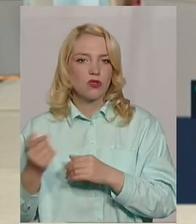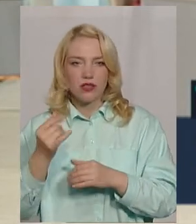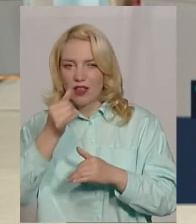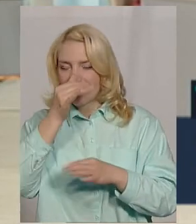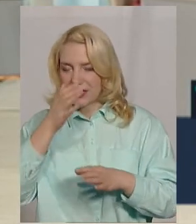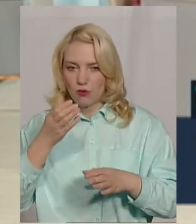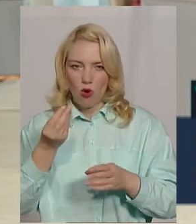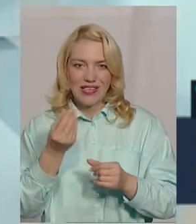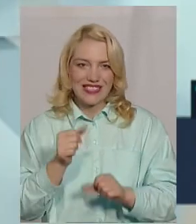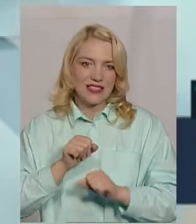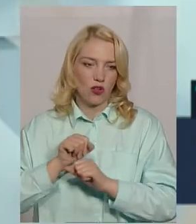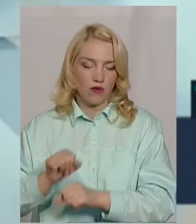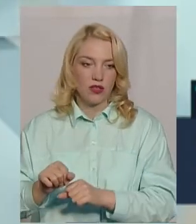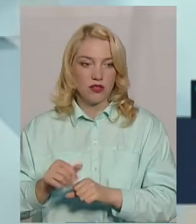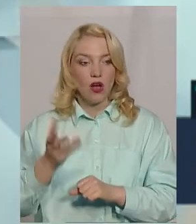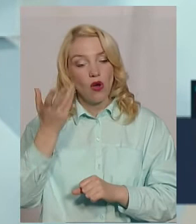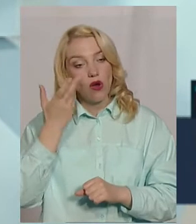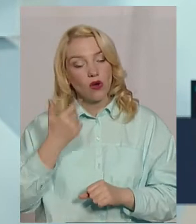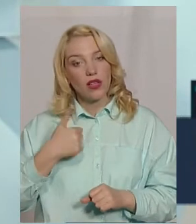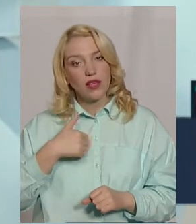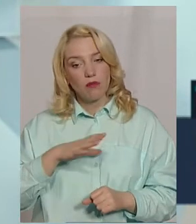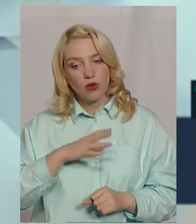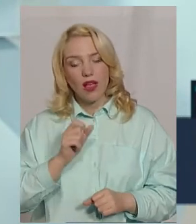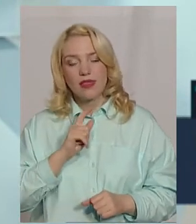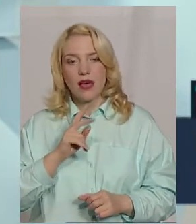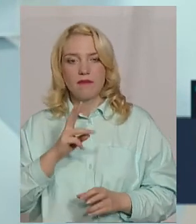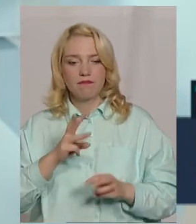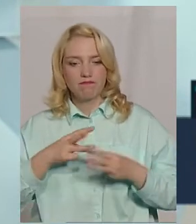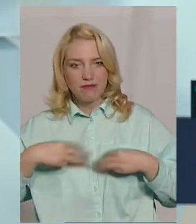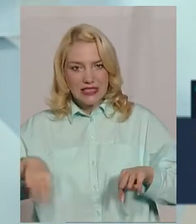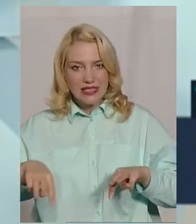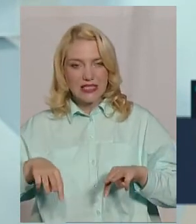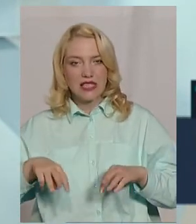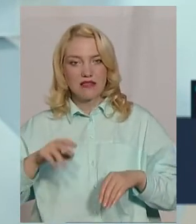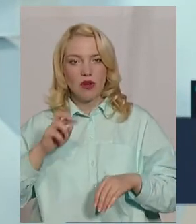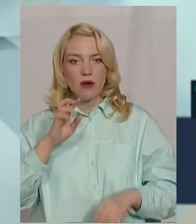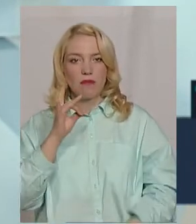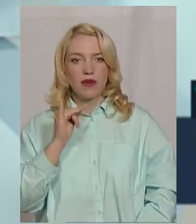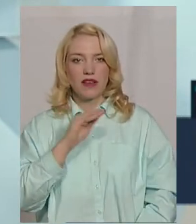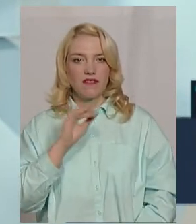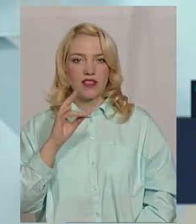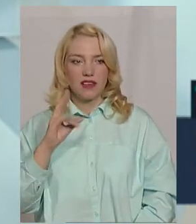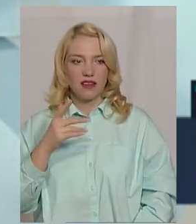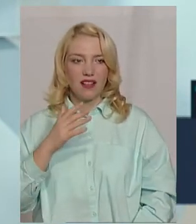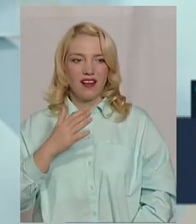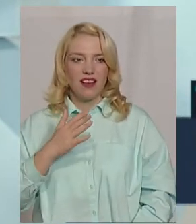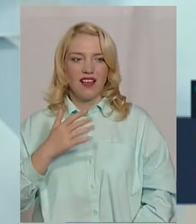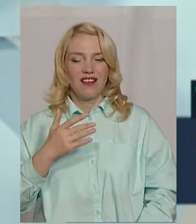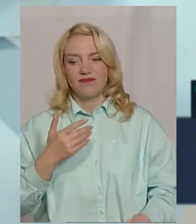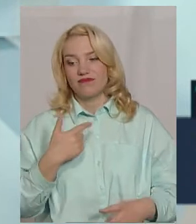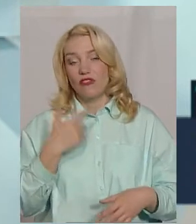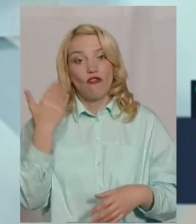все-таки в свій час я була на бріфінгу в міністерстві нашому, і вони казали, що ми халатність не